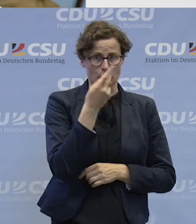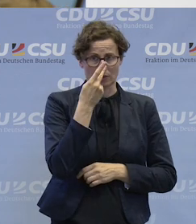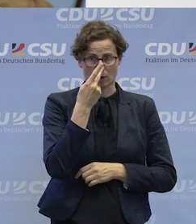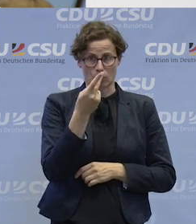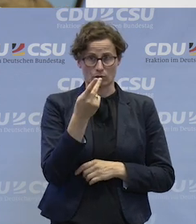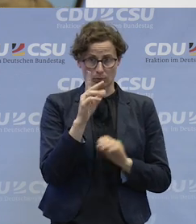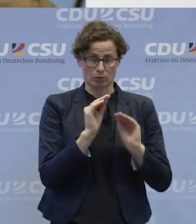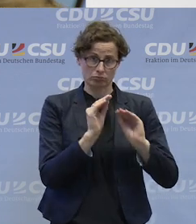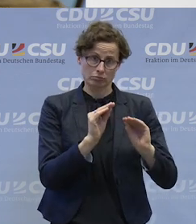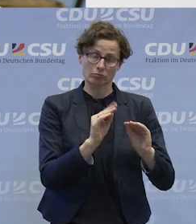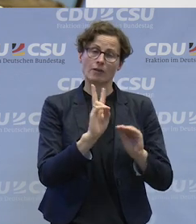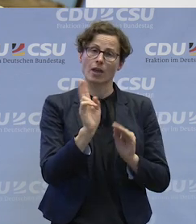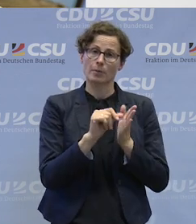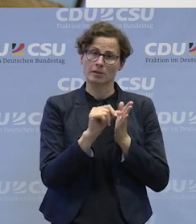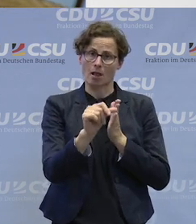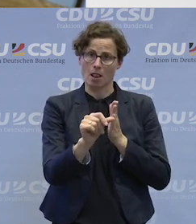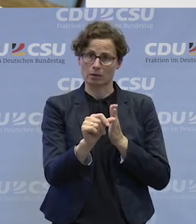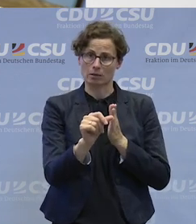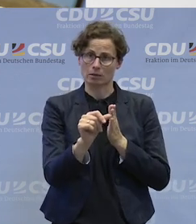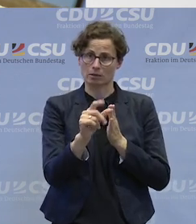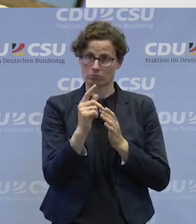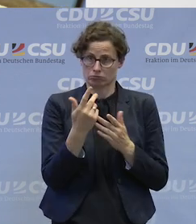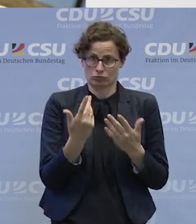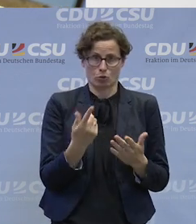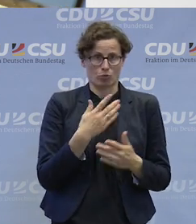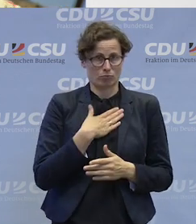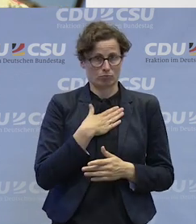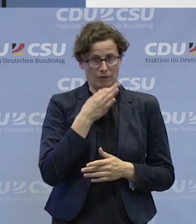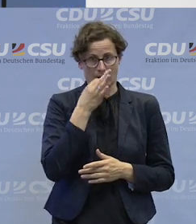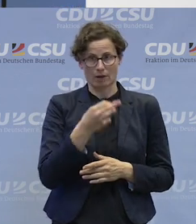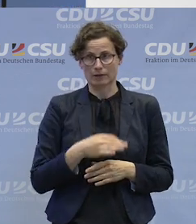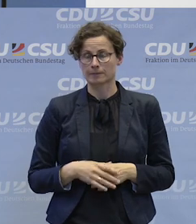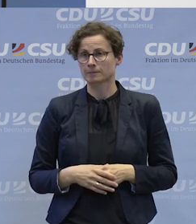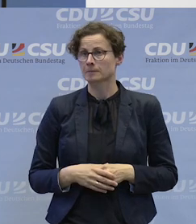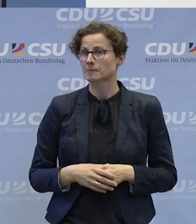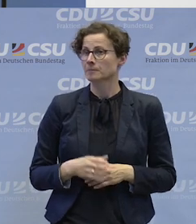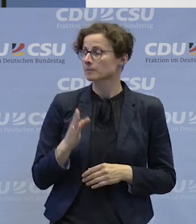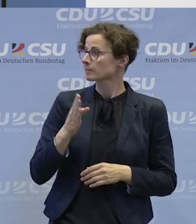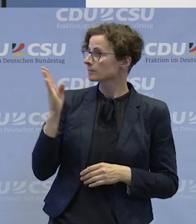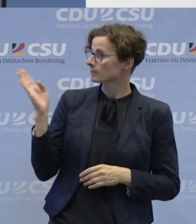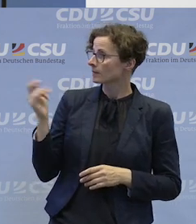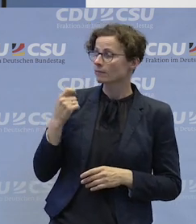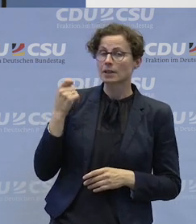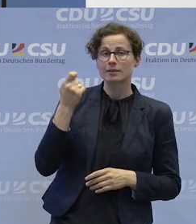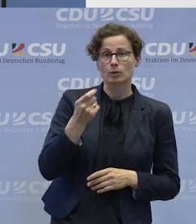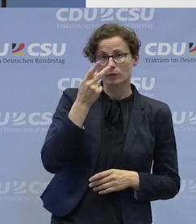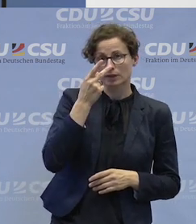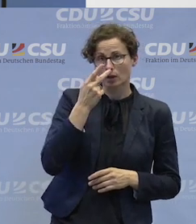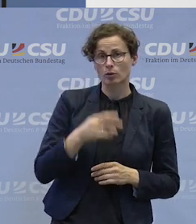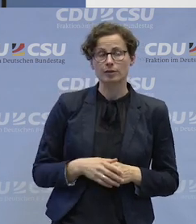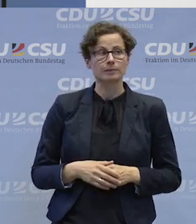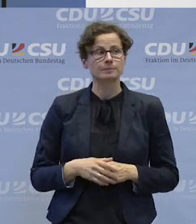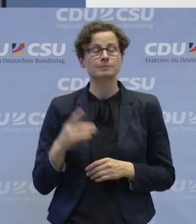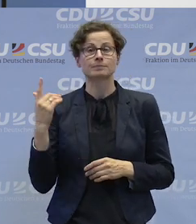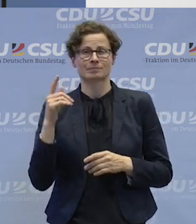die muss ja erst geschult werden. Das sind jetzt unsere Fragen, ja. Die Frage nach der Finanzierung. Naja,